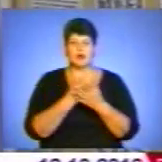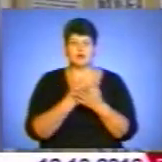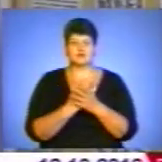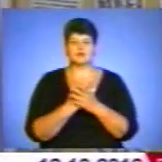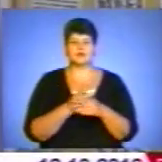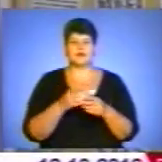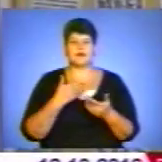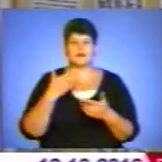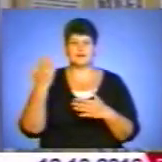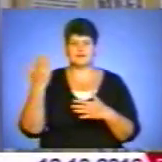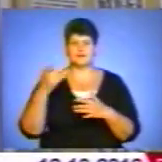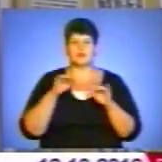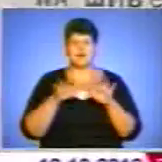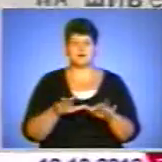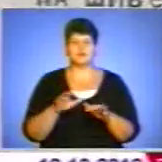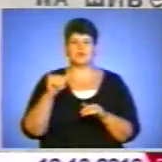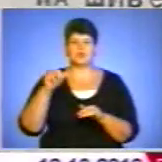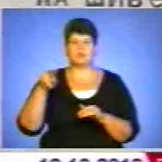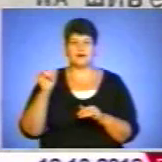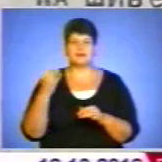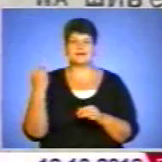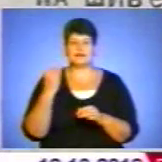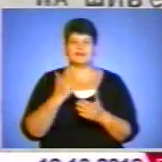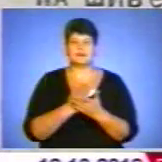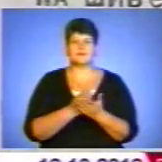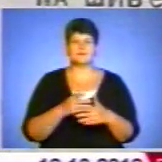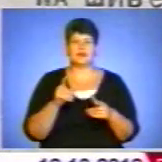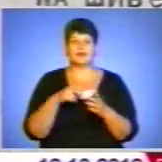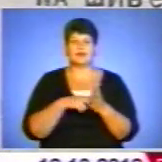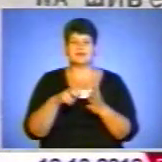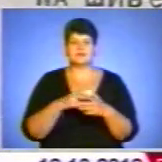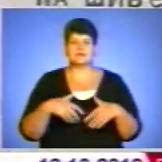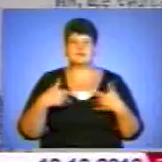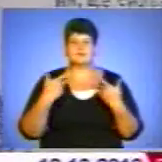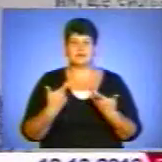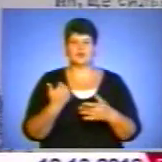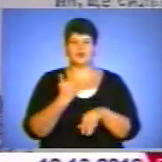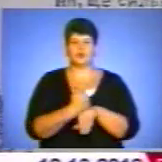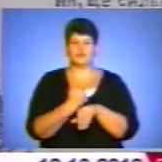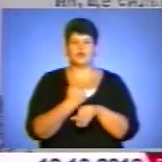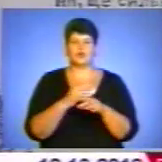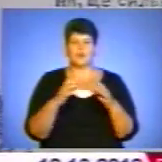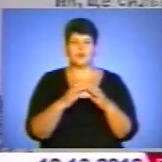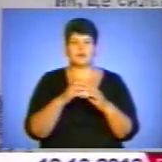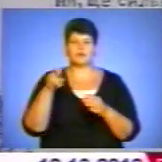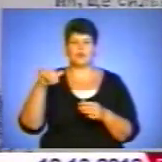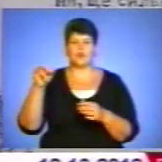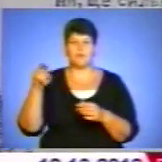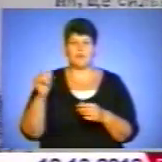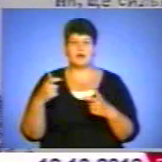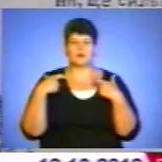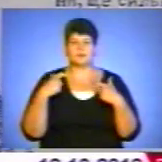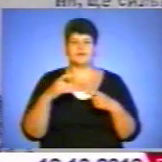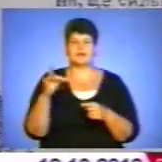діяльність ОУН УПА. Цікавою є листівка звернення головної команди УПА до українців-бійців і командирів радянської